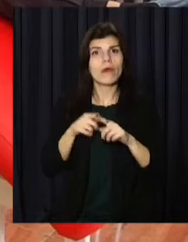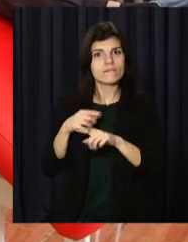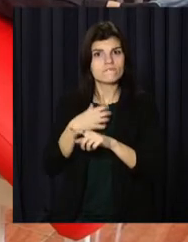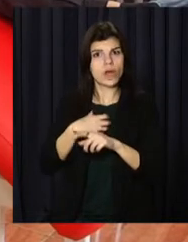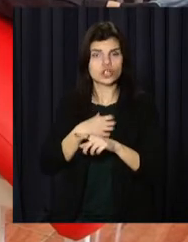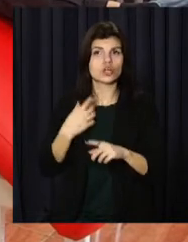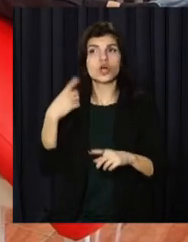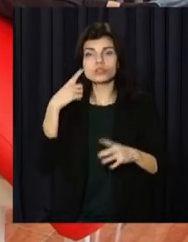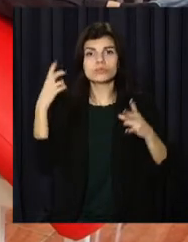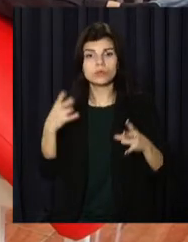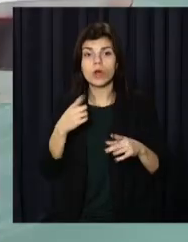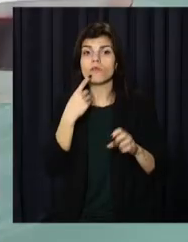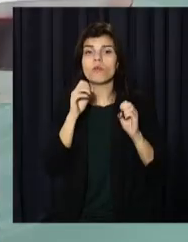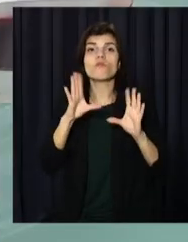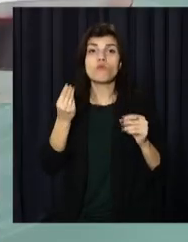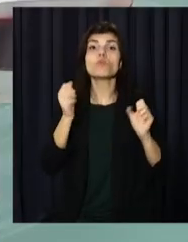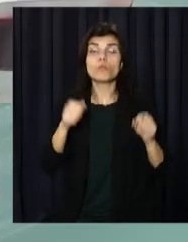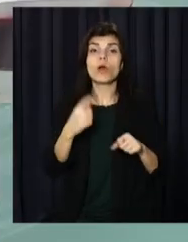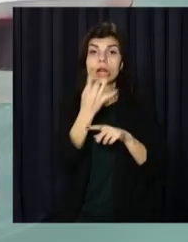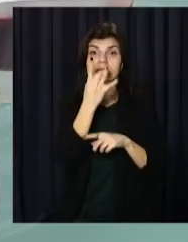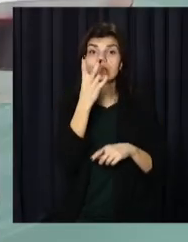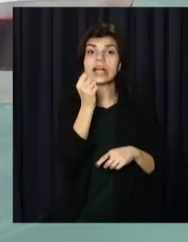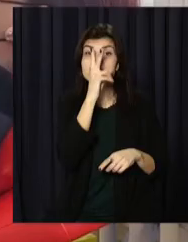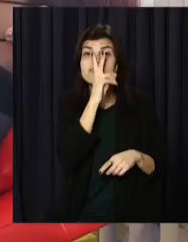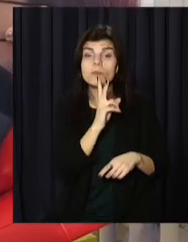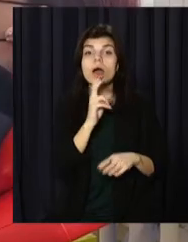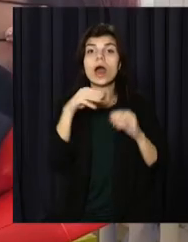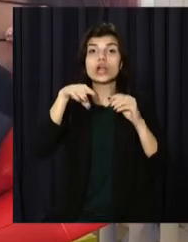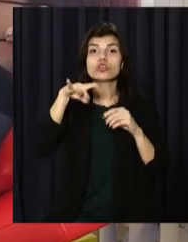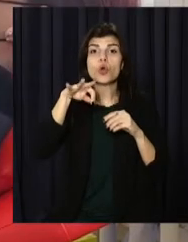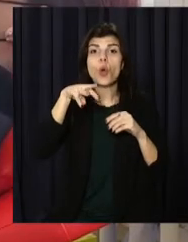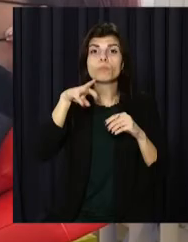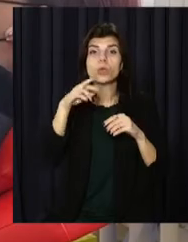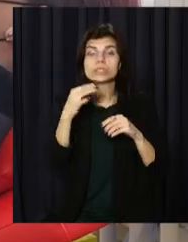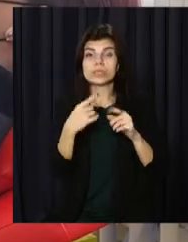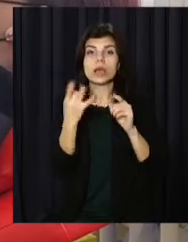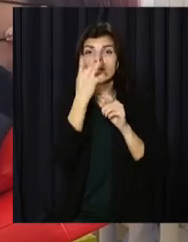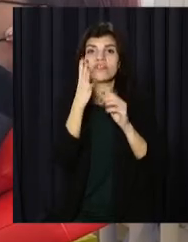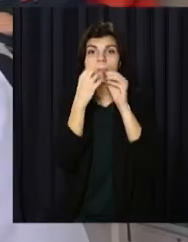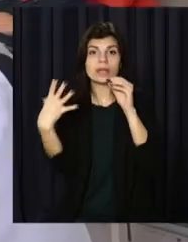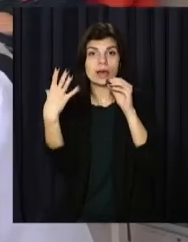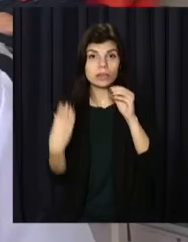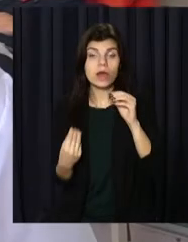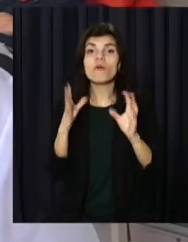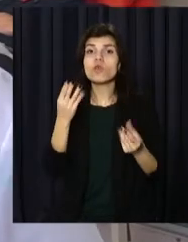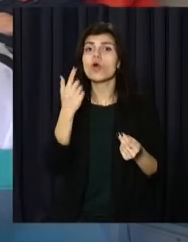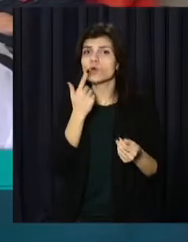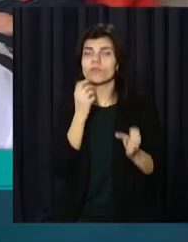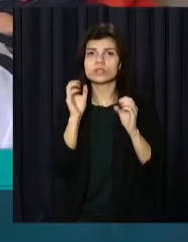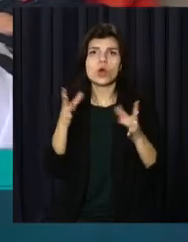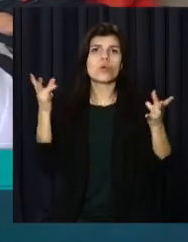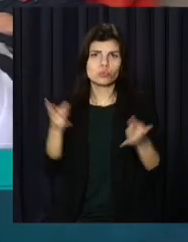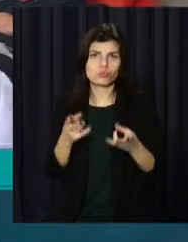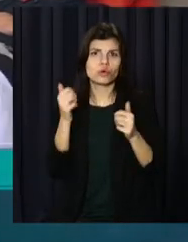Загалом, кров можна здавати раз на два місяці, а тромбоцити раз на 15 діб. Потреба в донорах існує щодня. Щоденно повинно